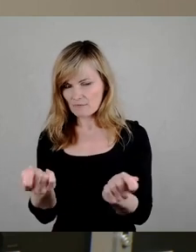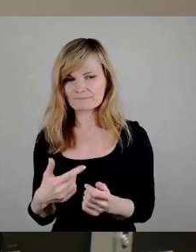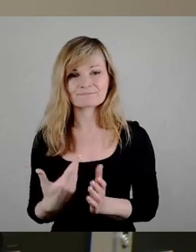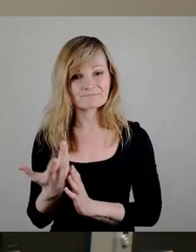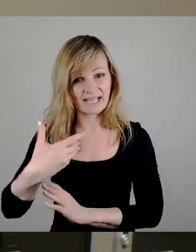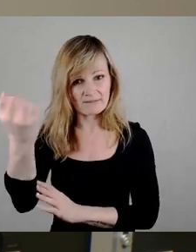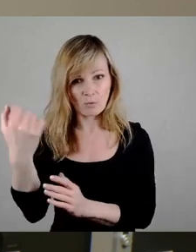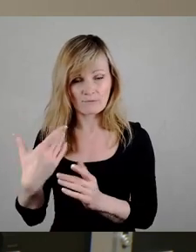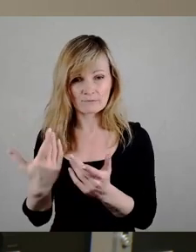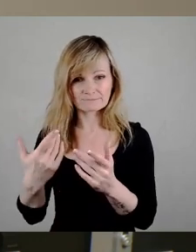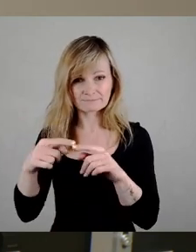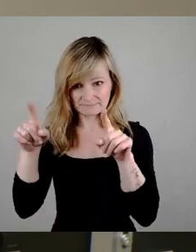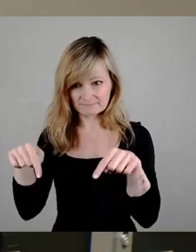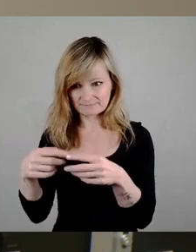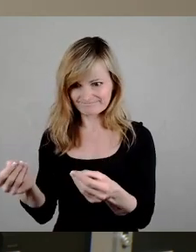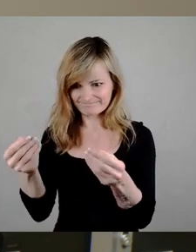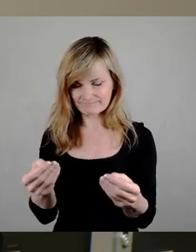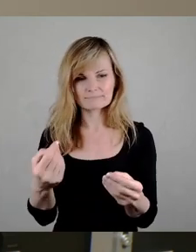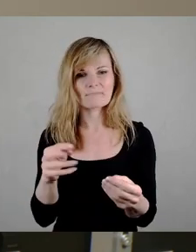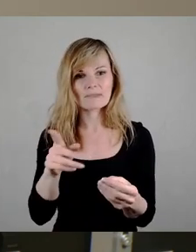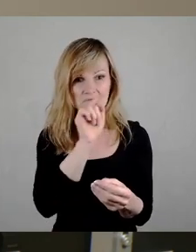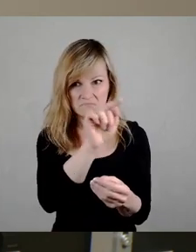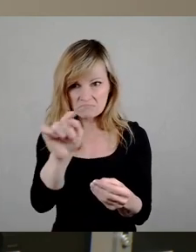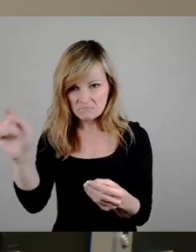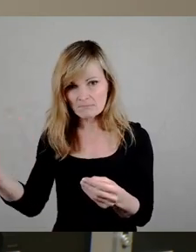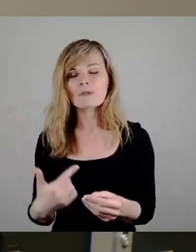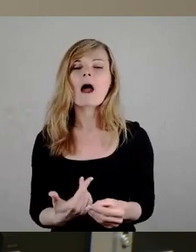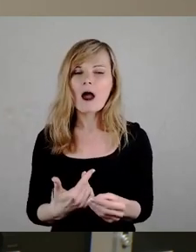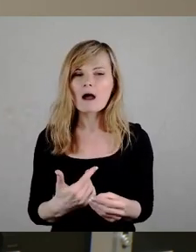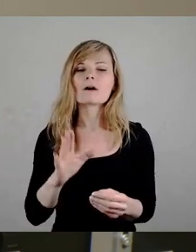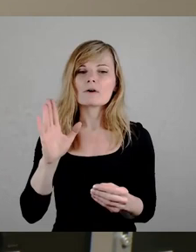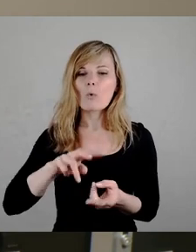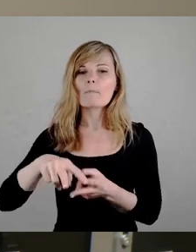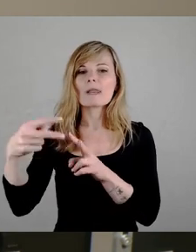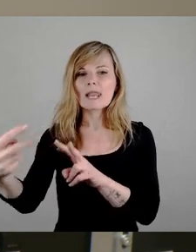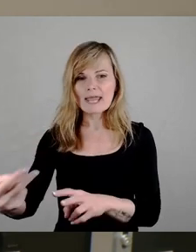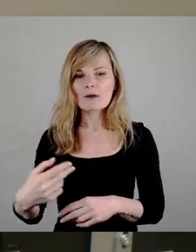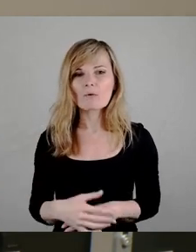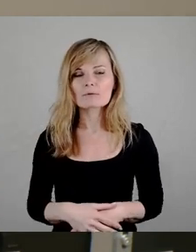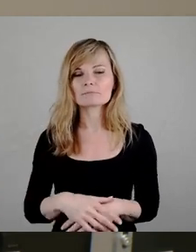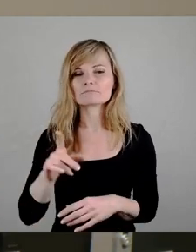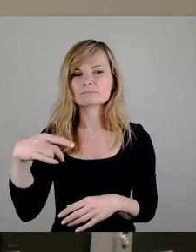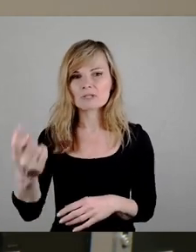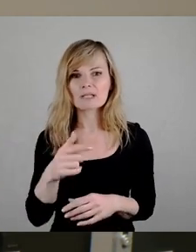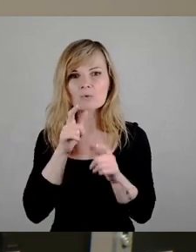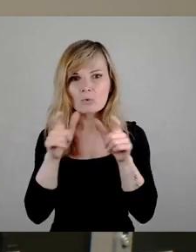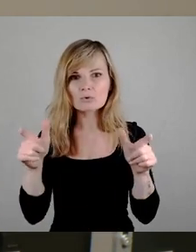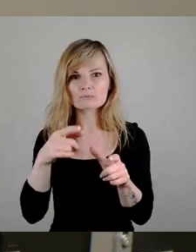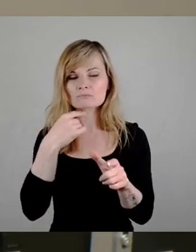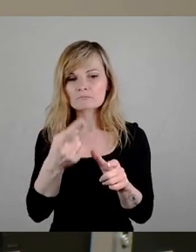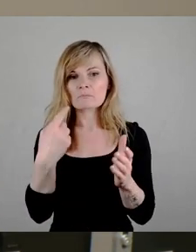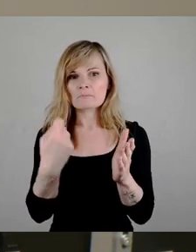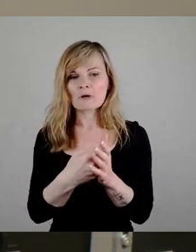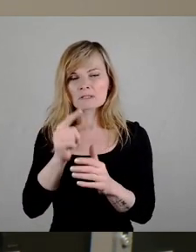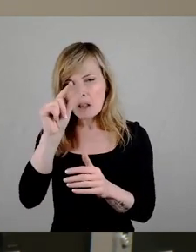Wohnbauflächen sitzen, werden jetzt Grundstückspreise aufrufen, die nach der Umlegung nur noch ein Bruchteil wert sind. Der Stadtrat würde also ein